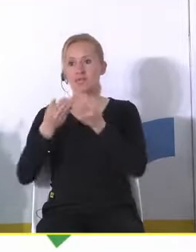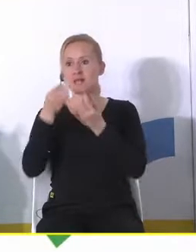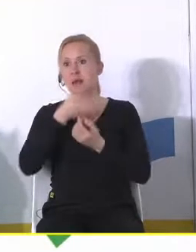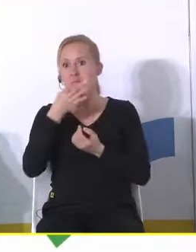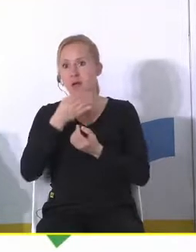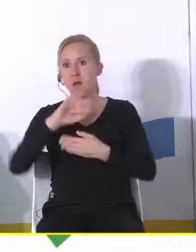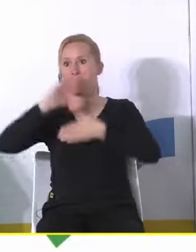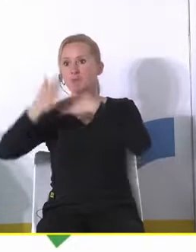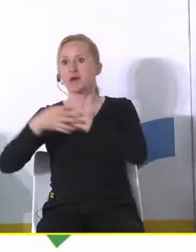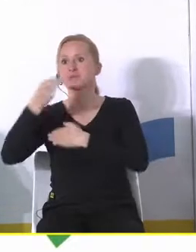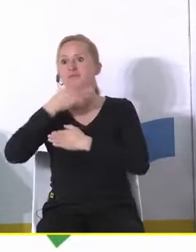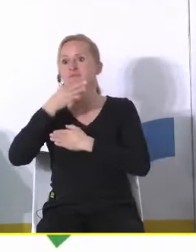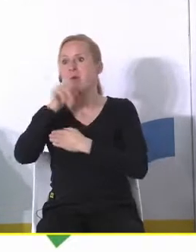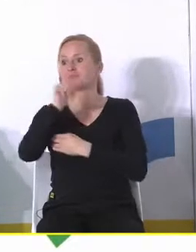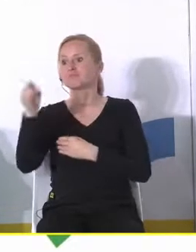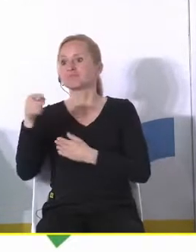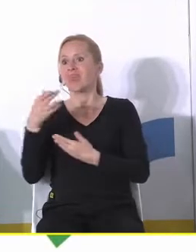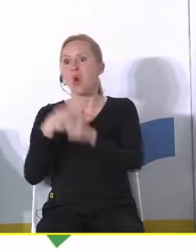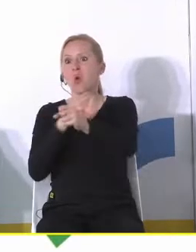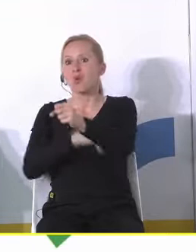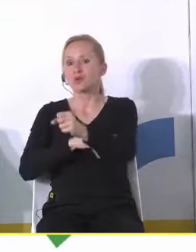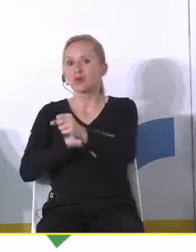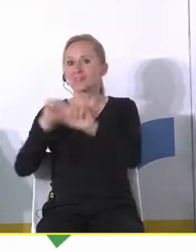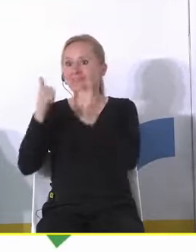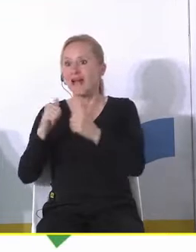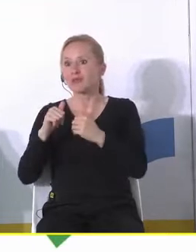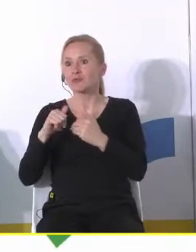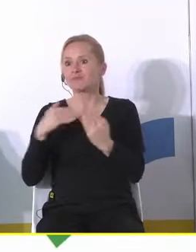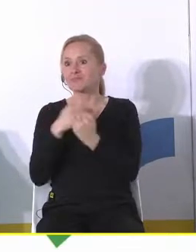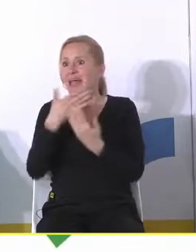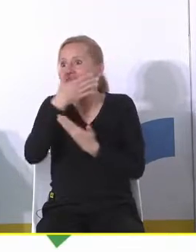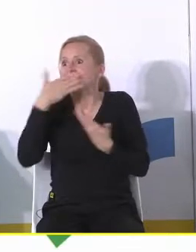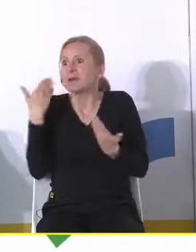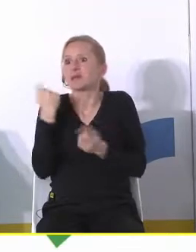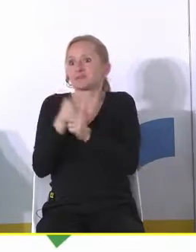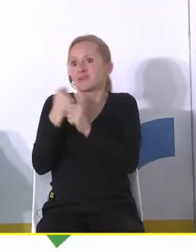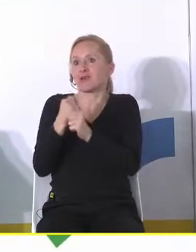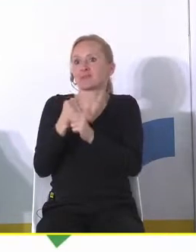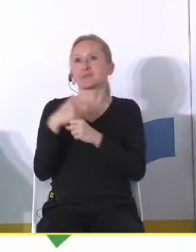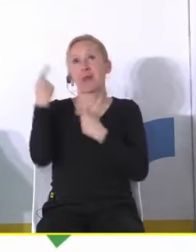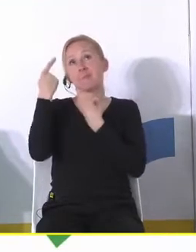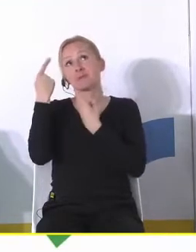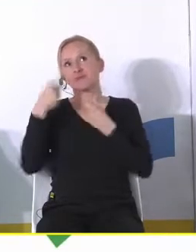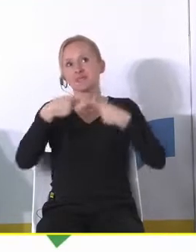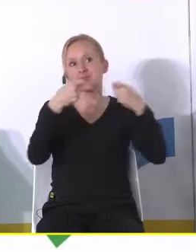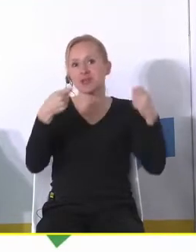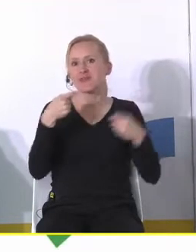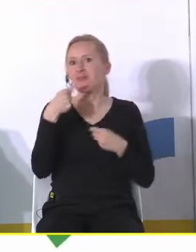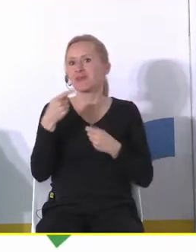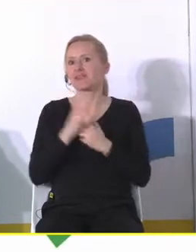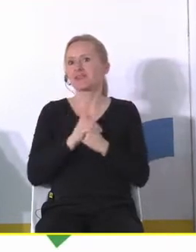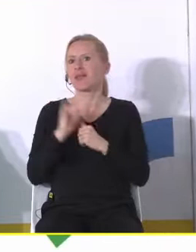małżeństw coraz mniej więc oni trochę tak zaczynają myśleć sprzedażowo że tak powiem i